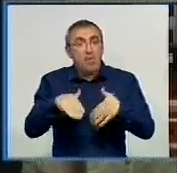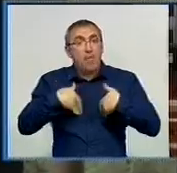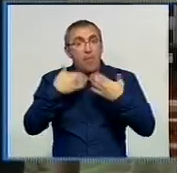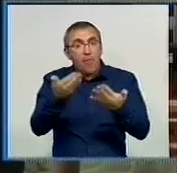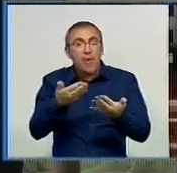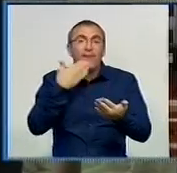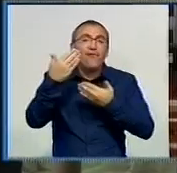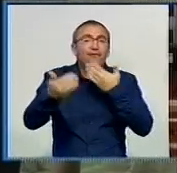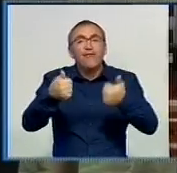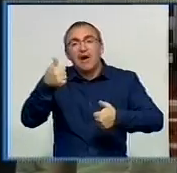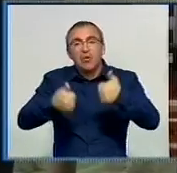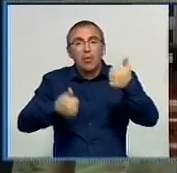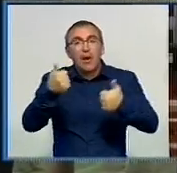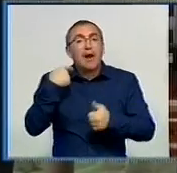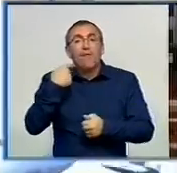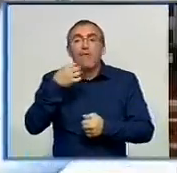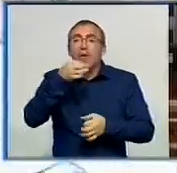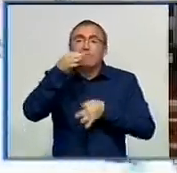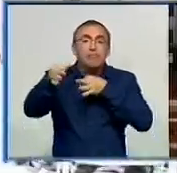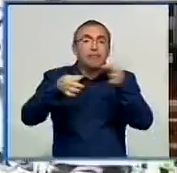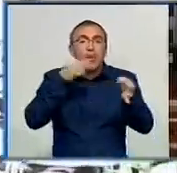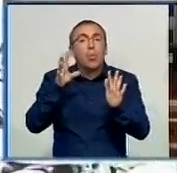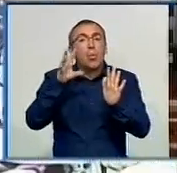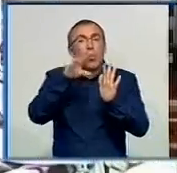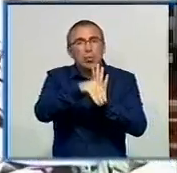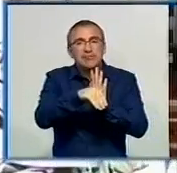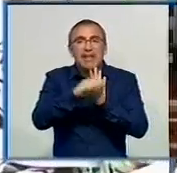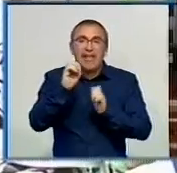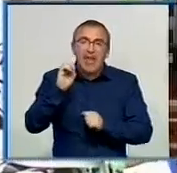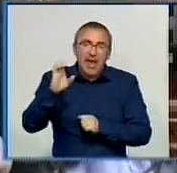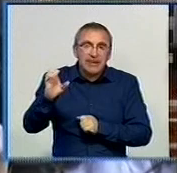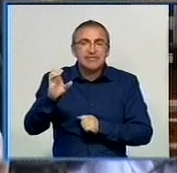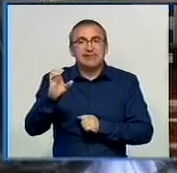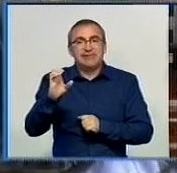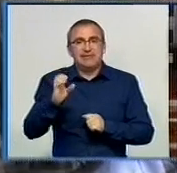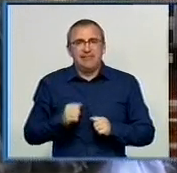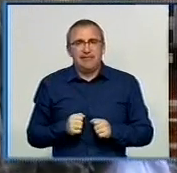вікторини. Кіровоградці відповідали на питання про устрій ЄС та біографію митців континенту.